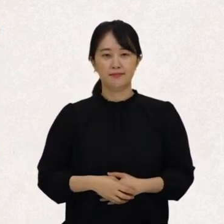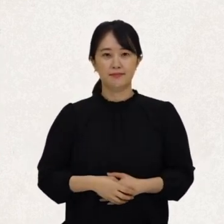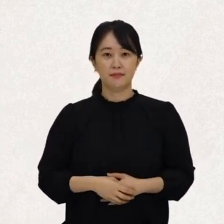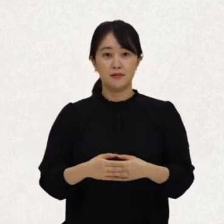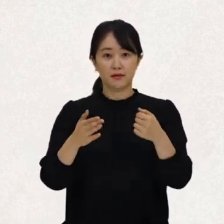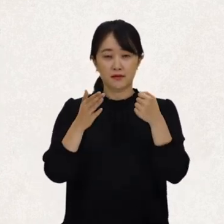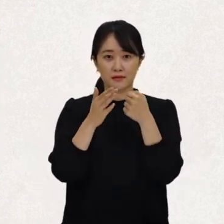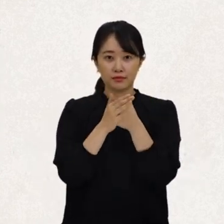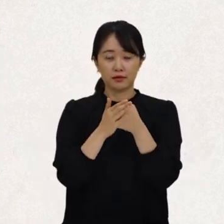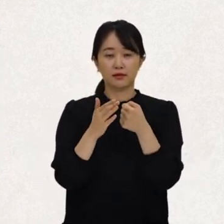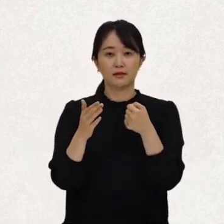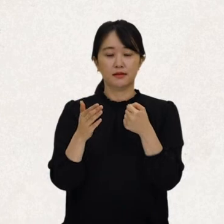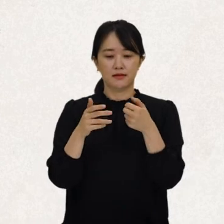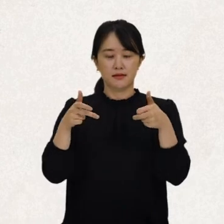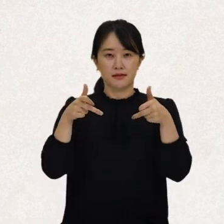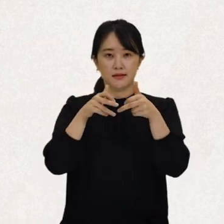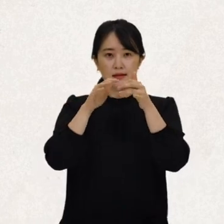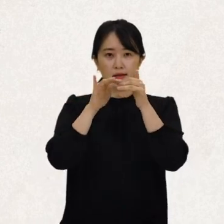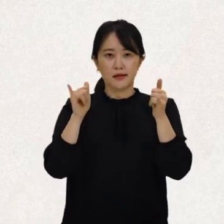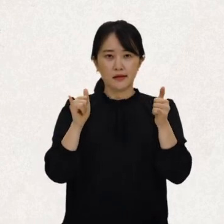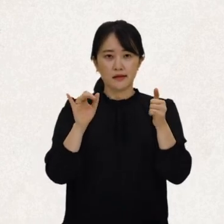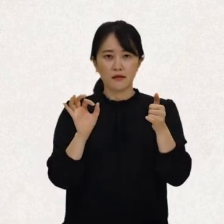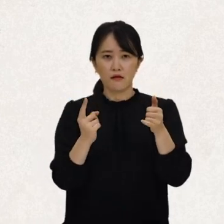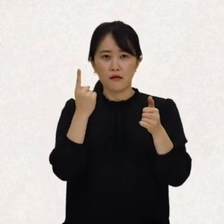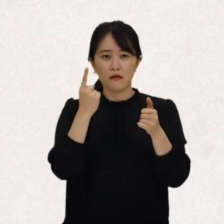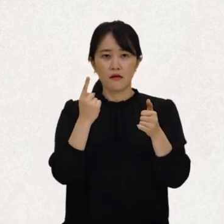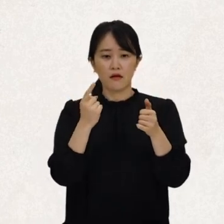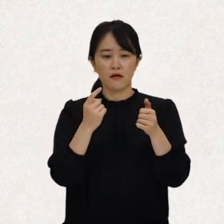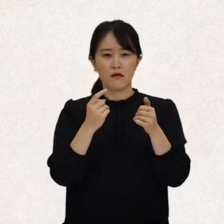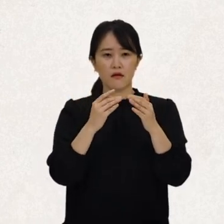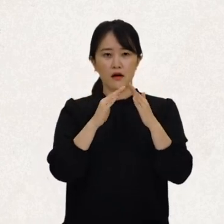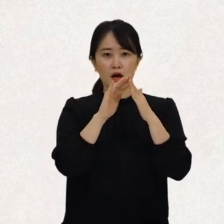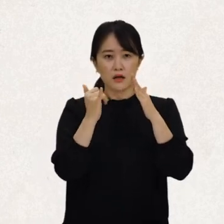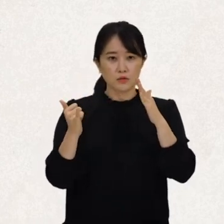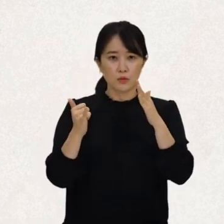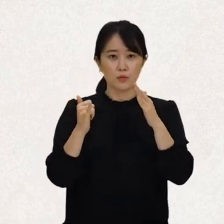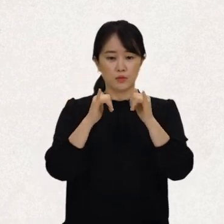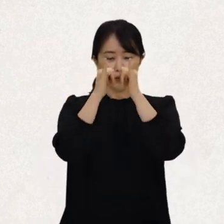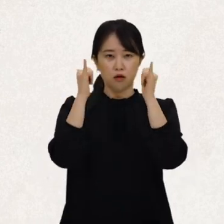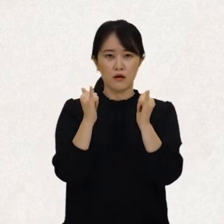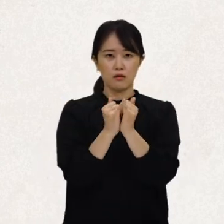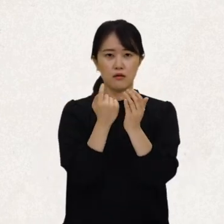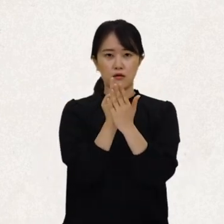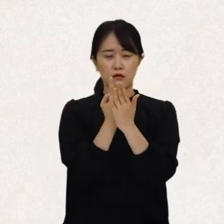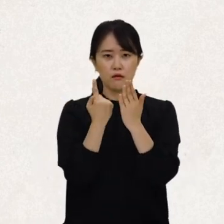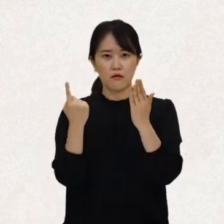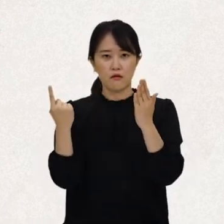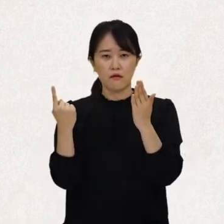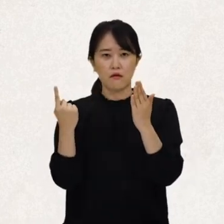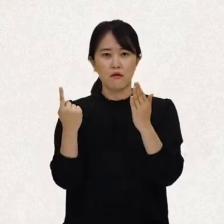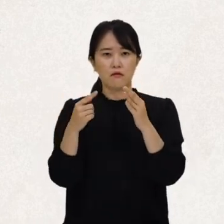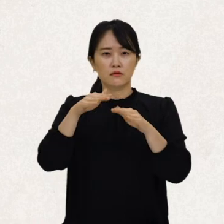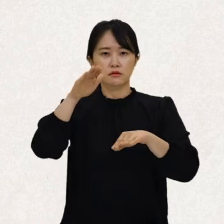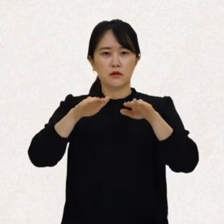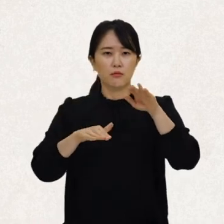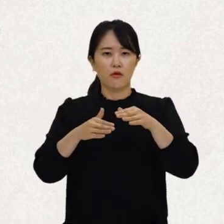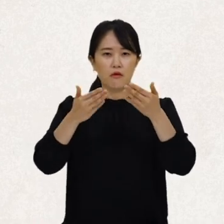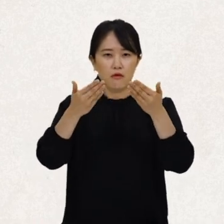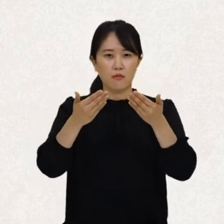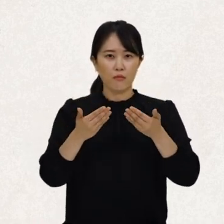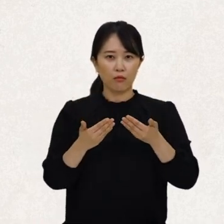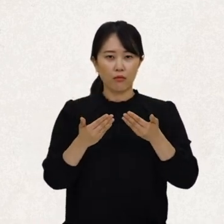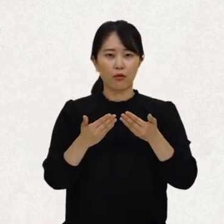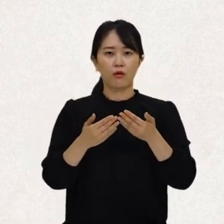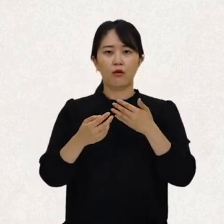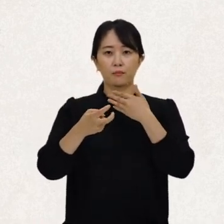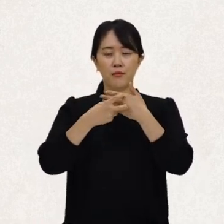그렇기 때문에 장애를 이유로 가정과 사회에서 격리되거나 부당한 대우를 받기도 하고 의료,